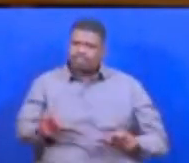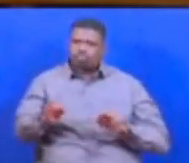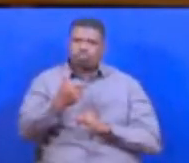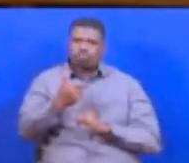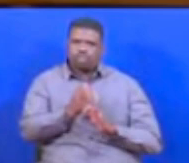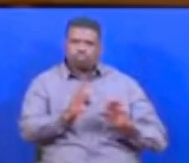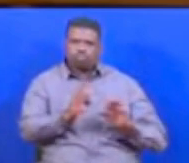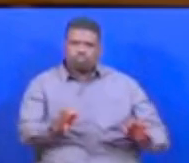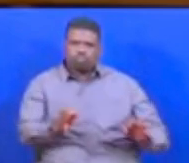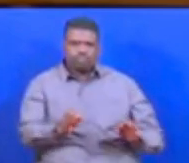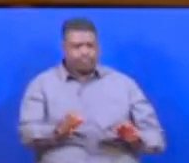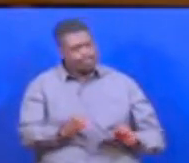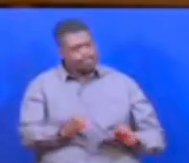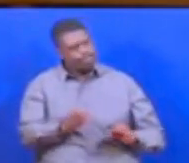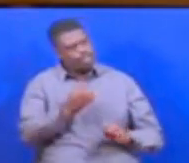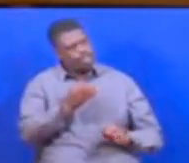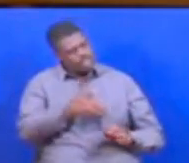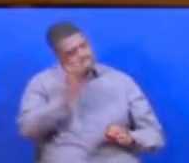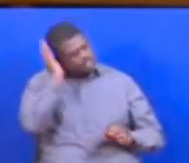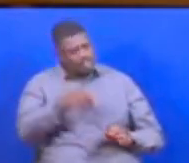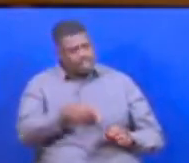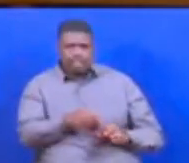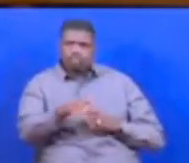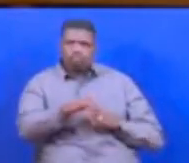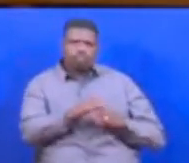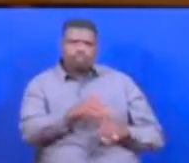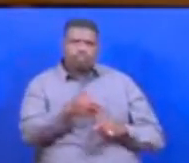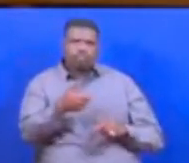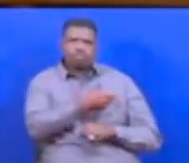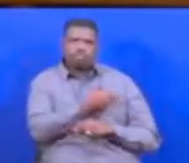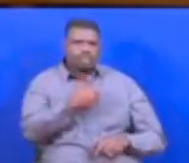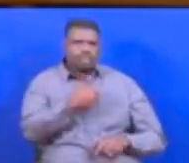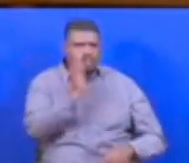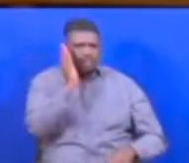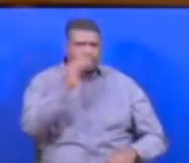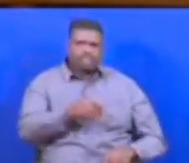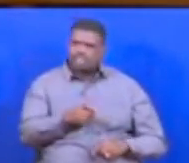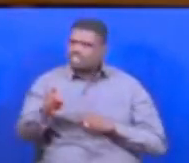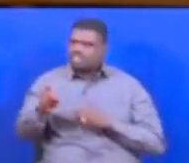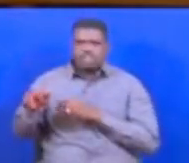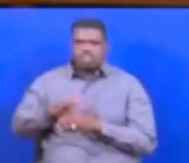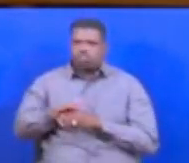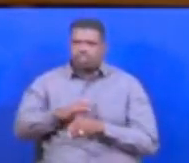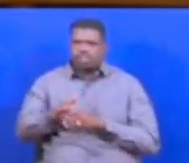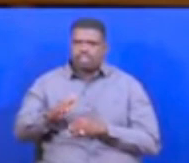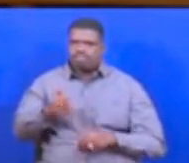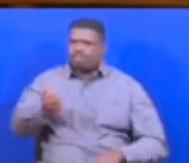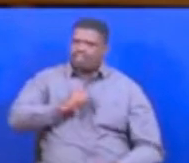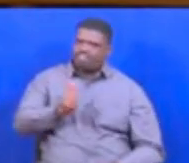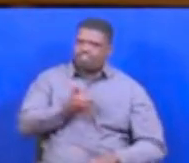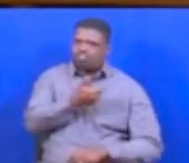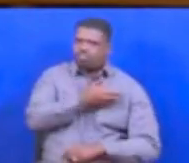bima itumike kwenye ustari ya serikari istumike kwenye ustari za watu minafsi mwone kama ustari za minafsi kesho kutu wazitakue pozi